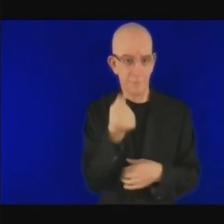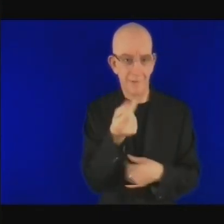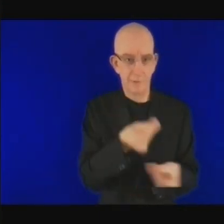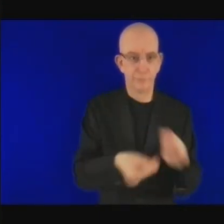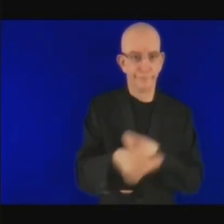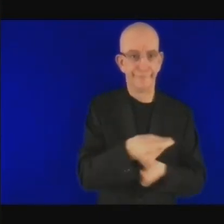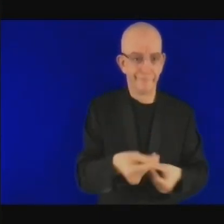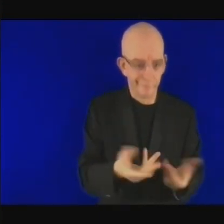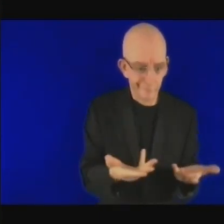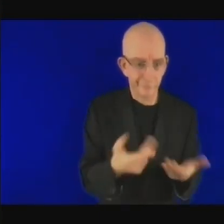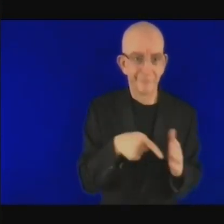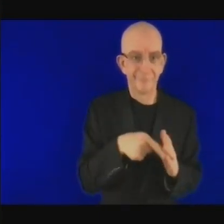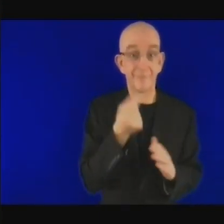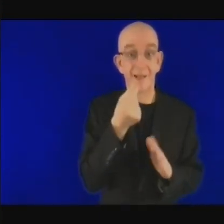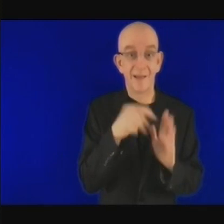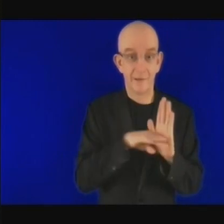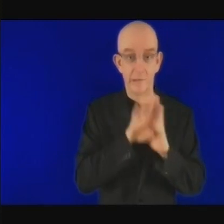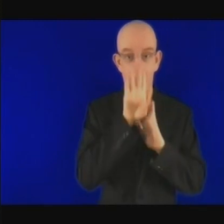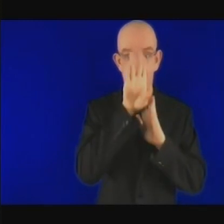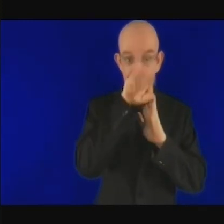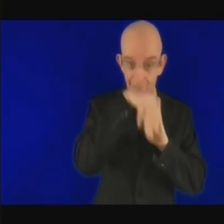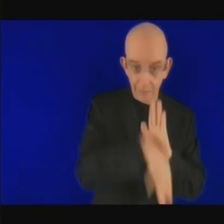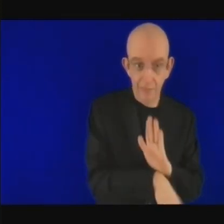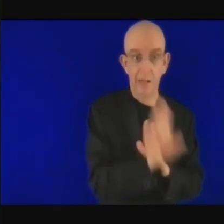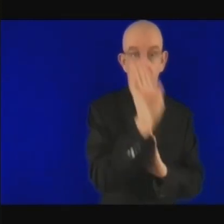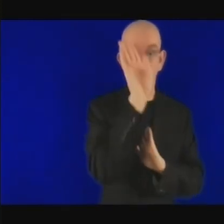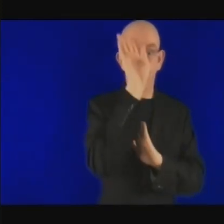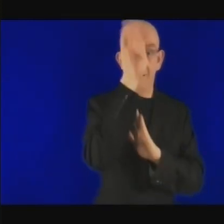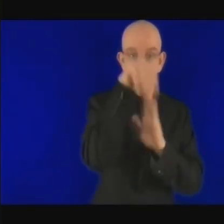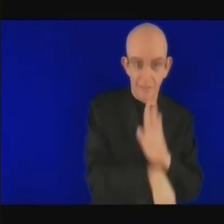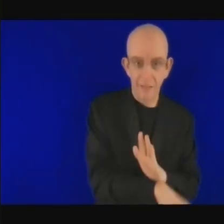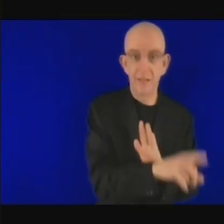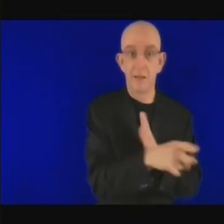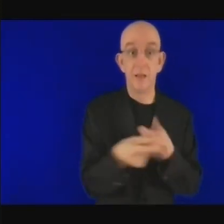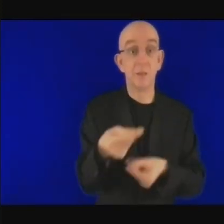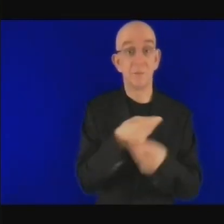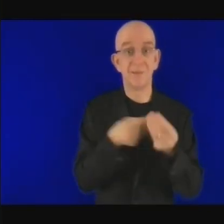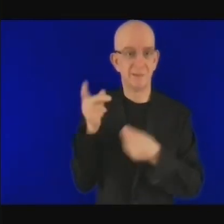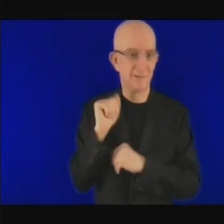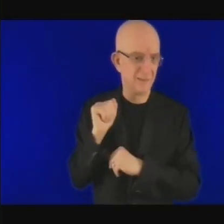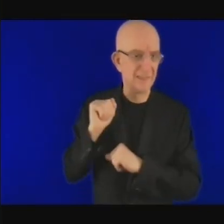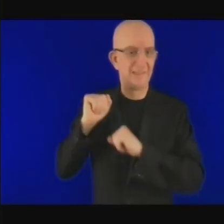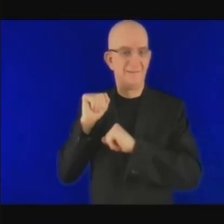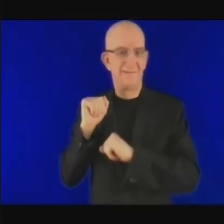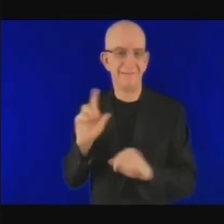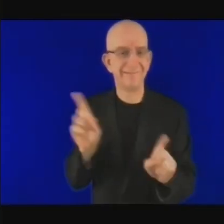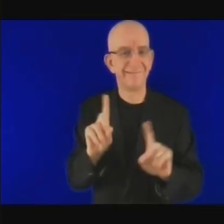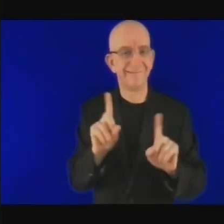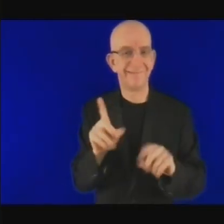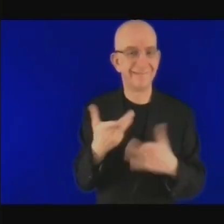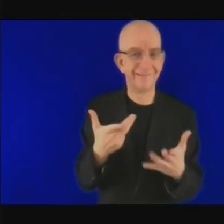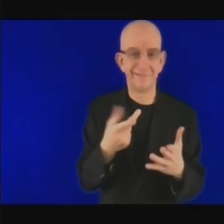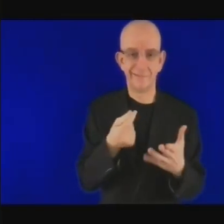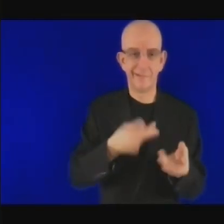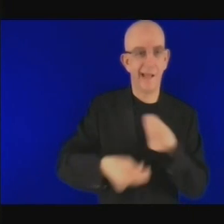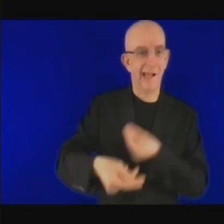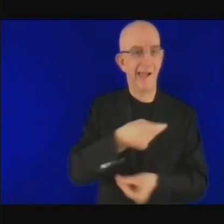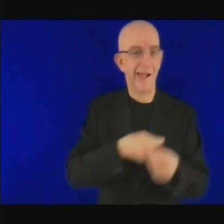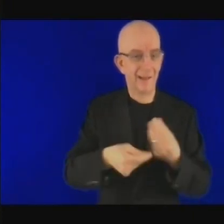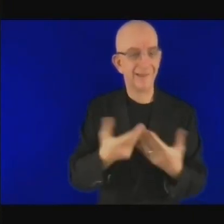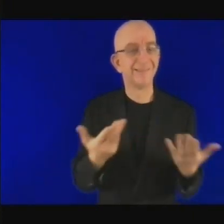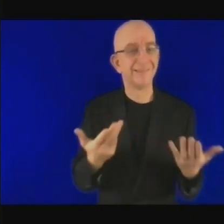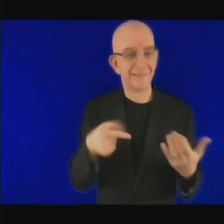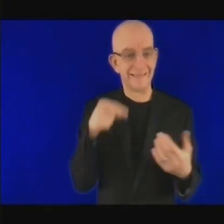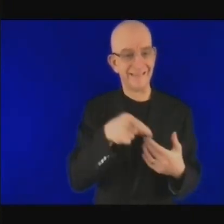or on a besoin de les rendre plus attrayants pour financer ces nouveaux projets et donc la